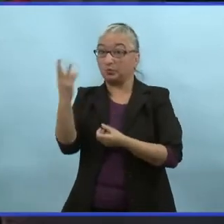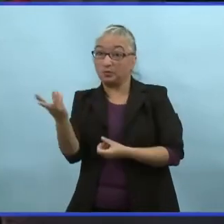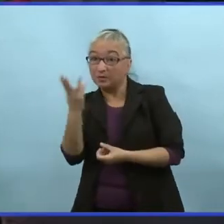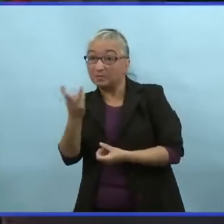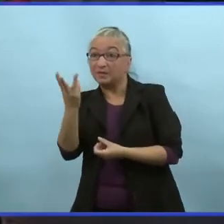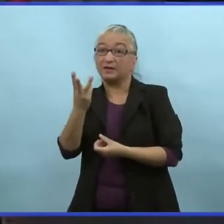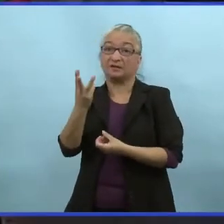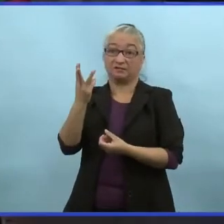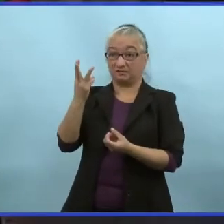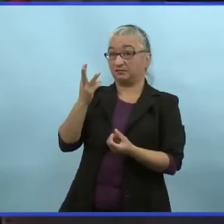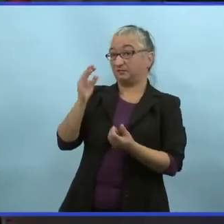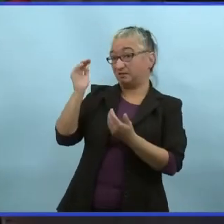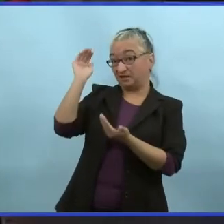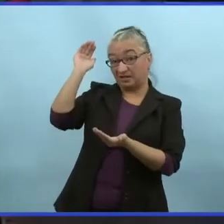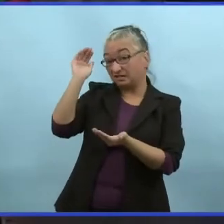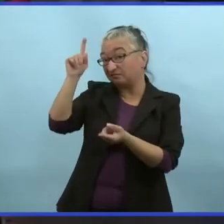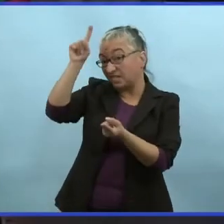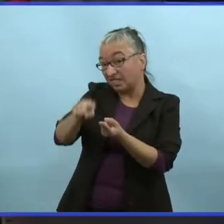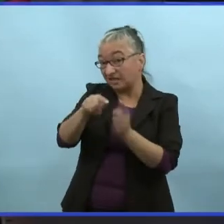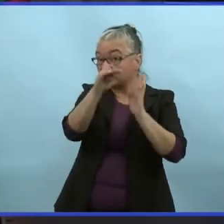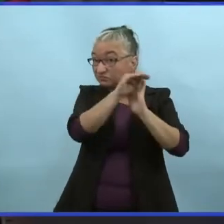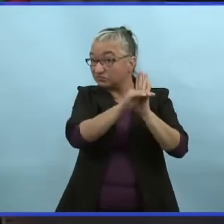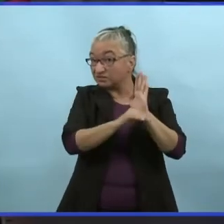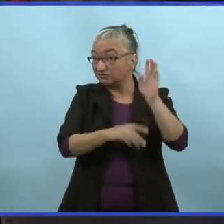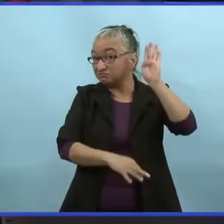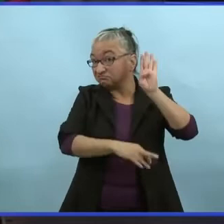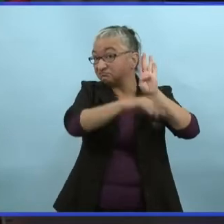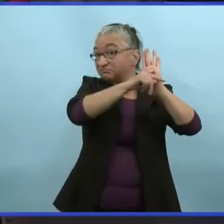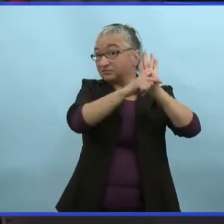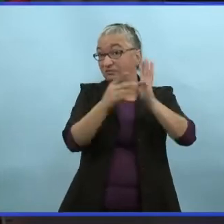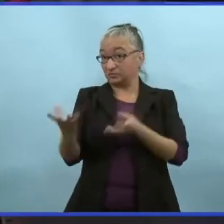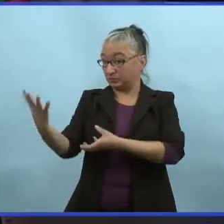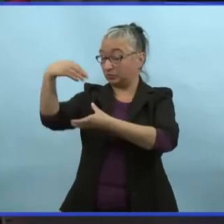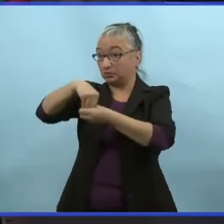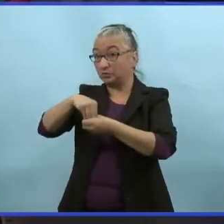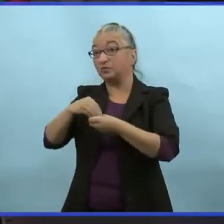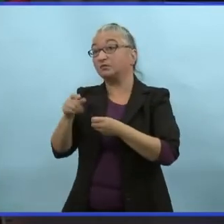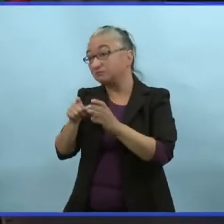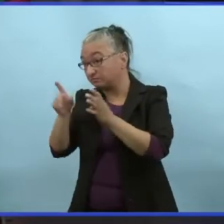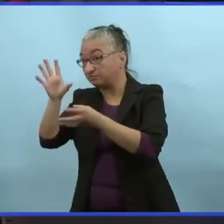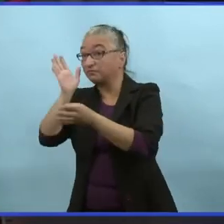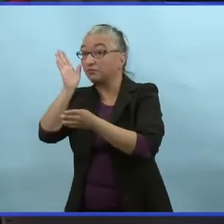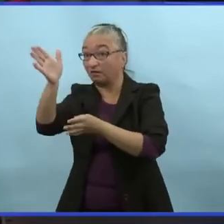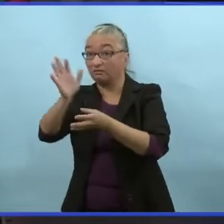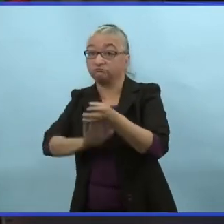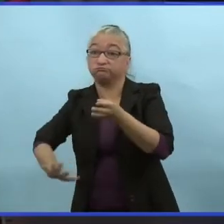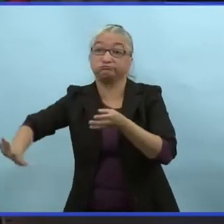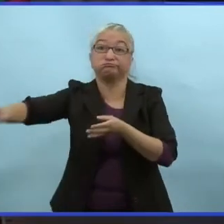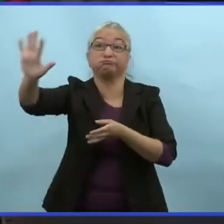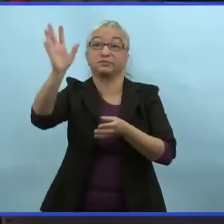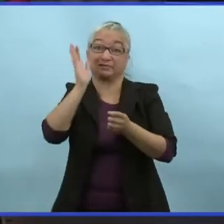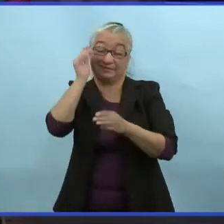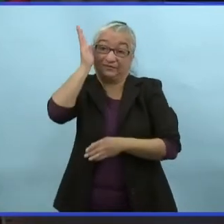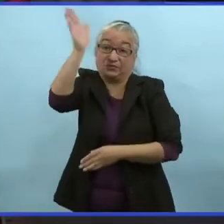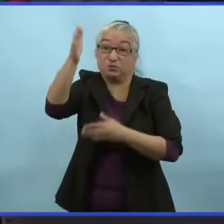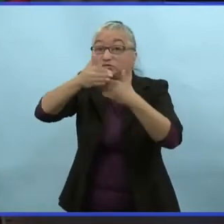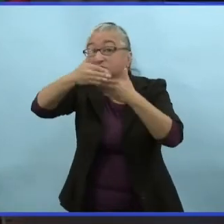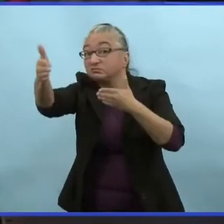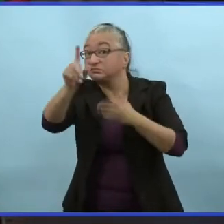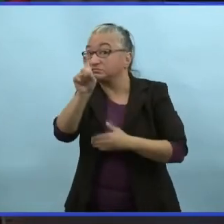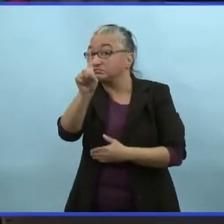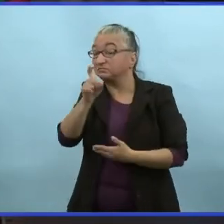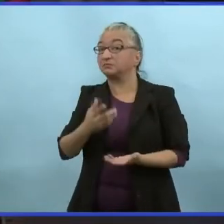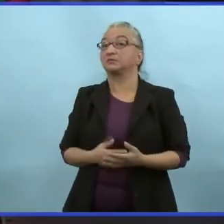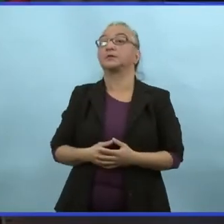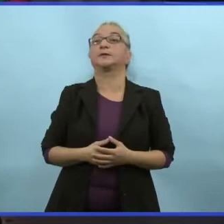Est-ce que c'est une approche que vous allez répéter tandis que nous allons de l'avant ? Nous examinons les ordres de manière continue et nous